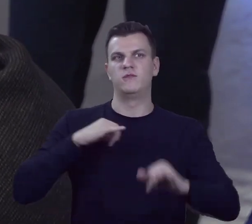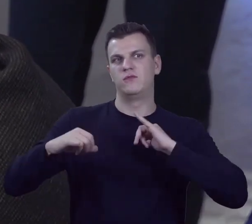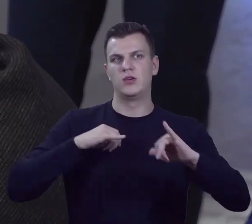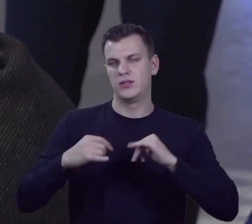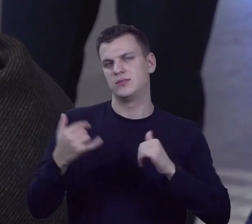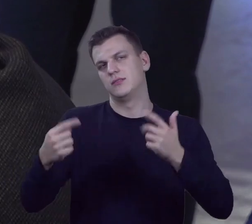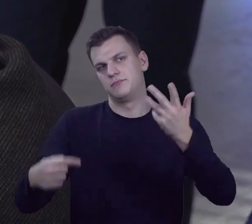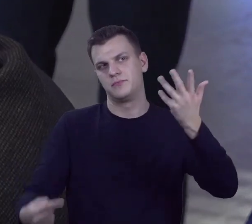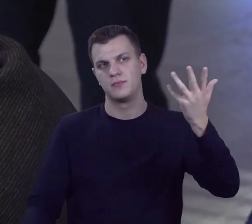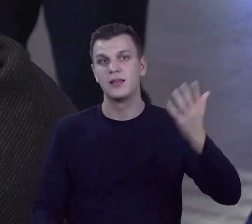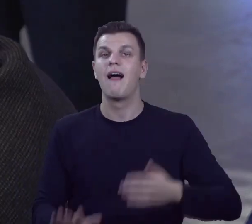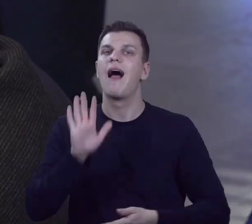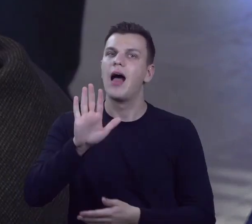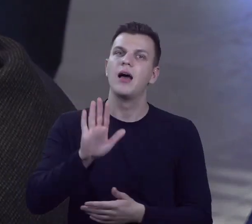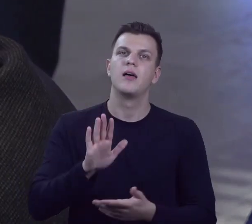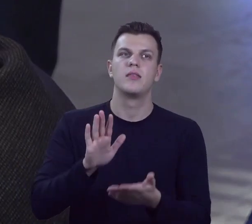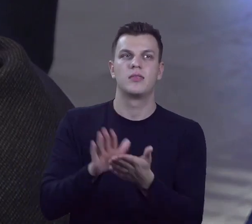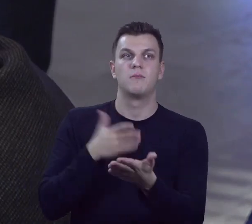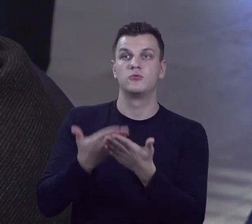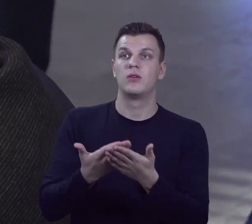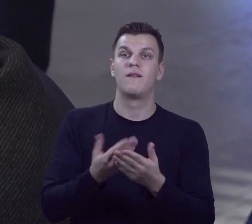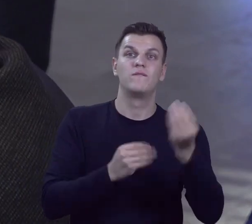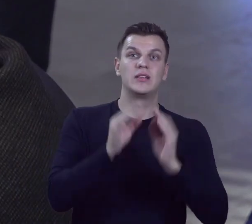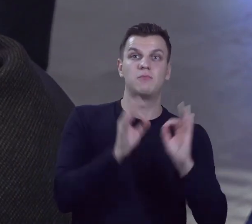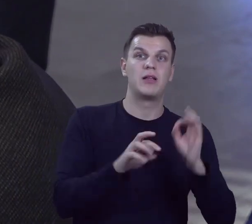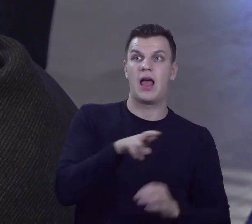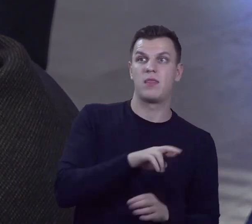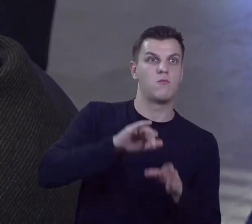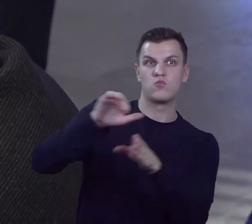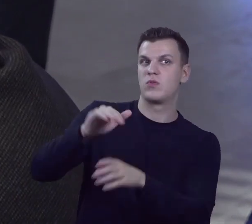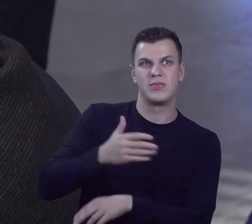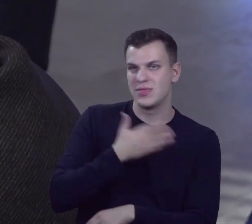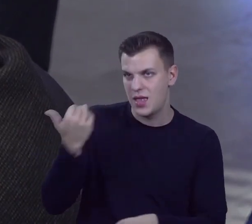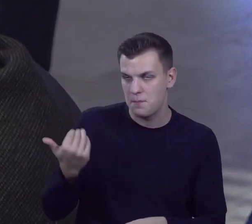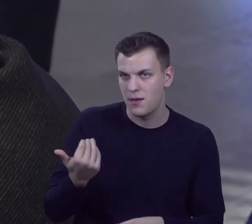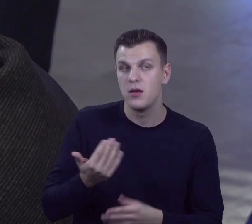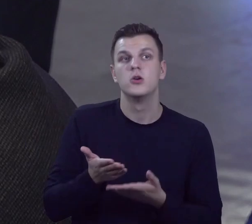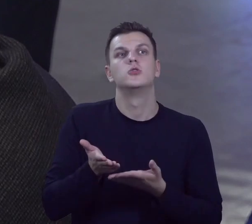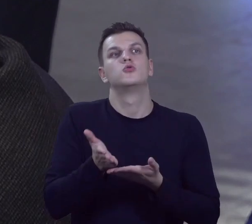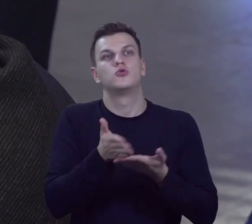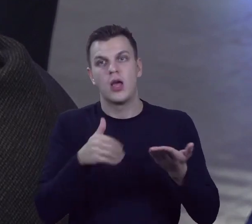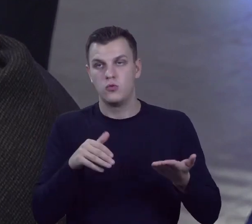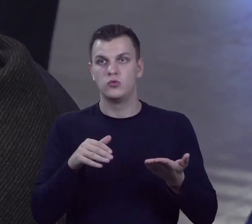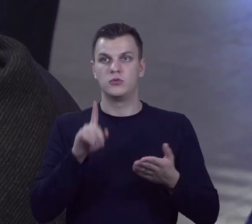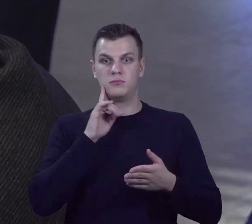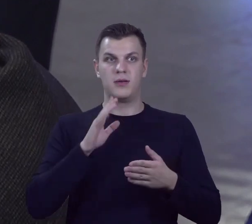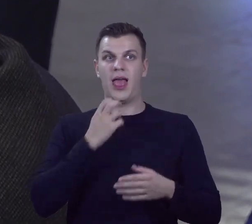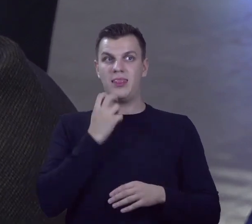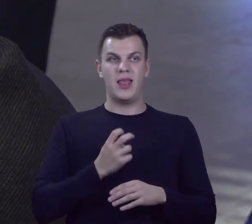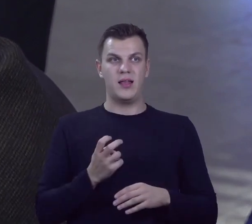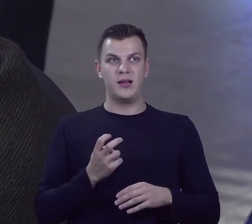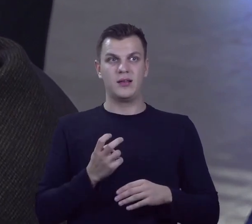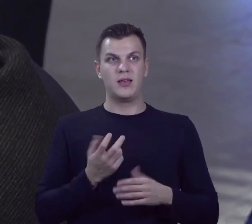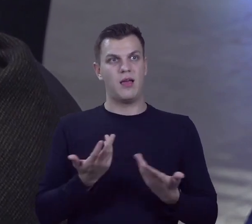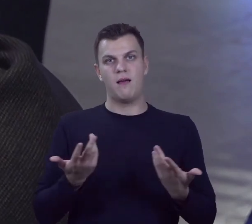dalej, i tak dalej. Ale jak tej większości nie ma, to pewna część tej energii społecznej idzie po prostu jak para w